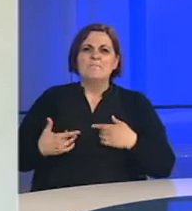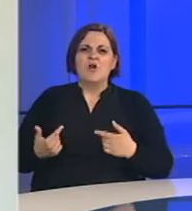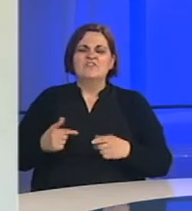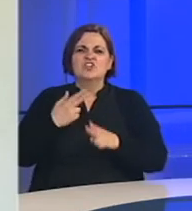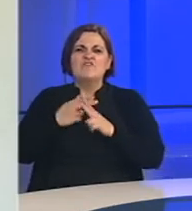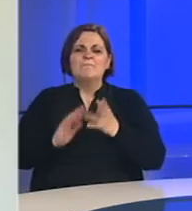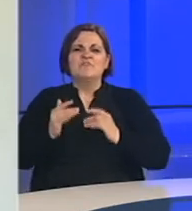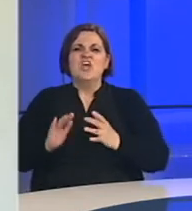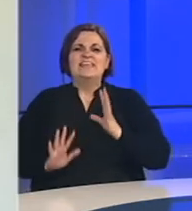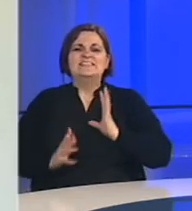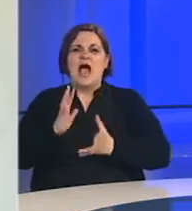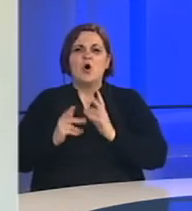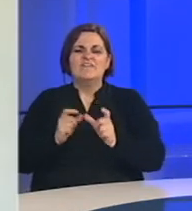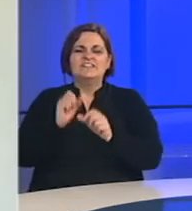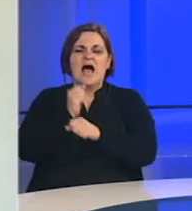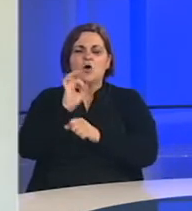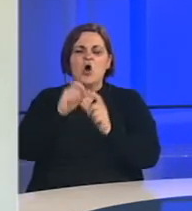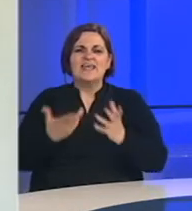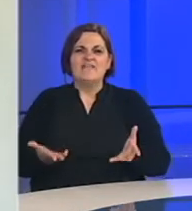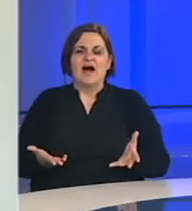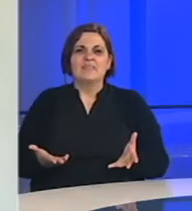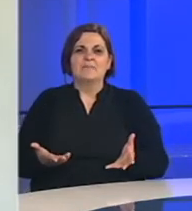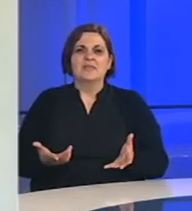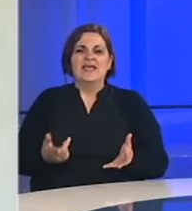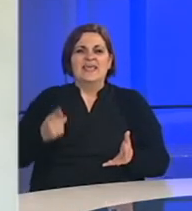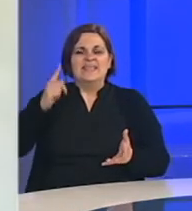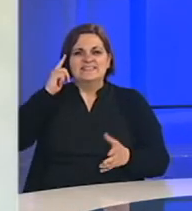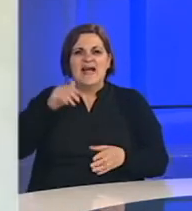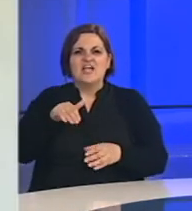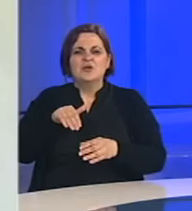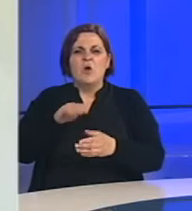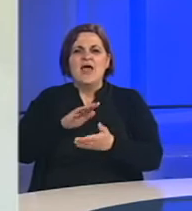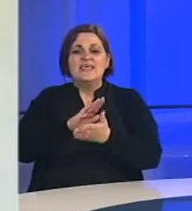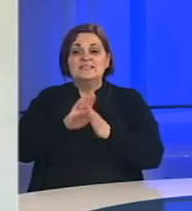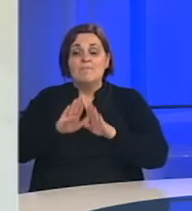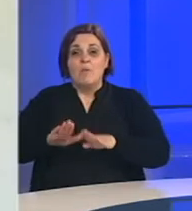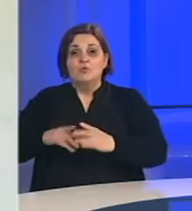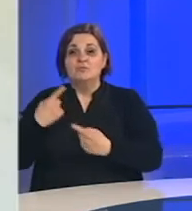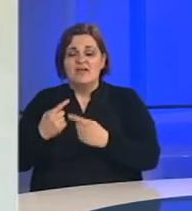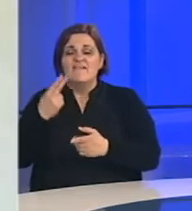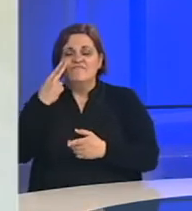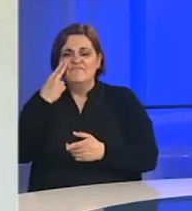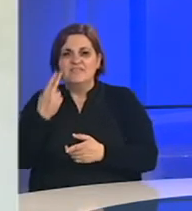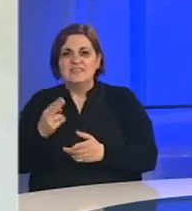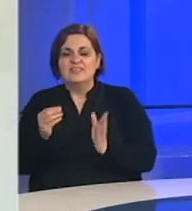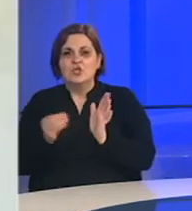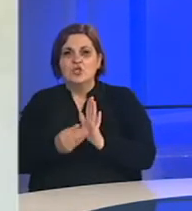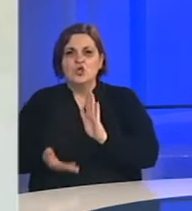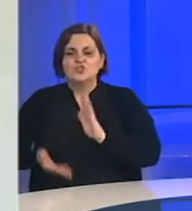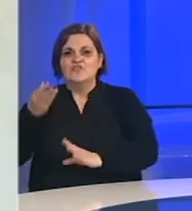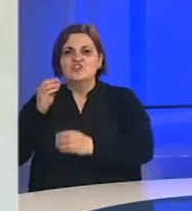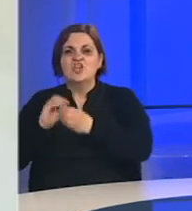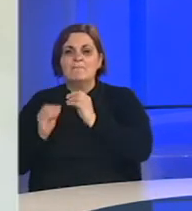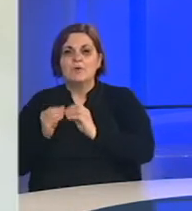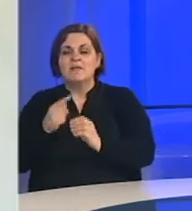sagorjevanja. Međutim, ja evo kažem, očekujem da ćemo u stvari sa popuštanjem situacije vidjeti još više problema